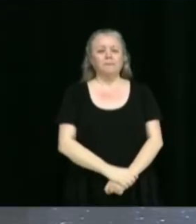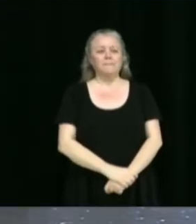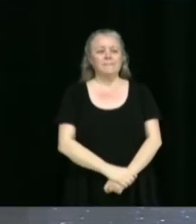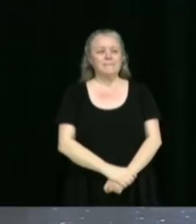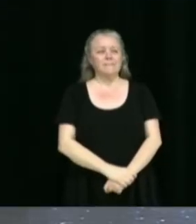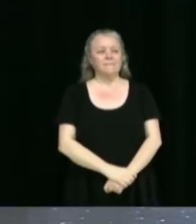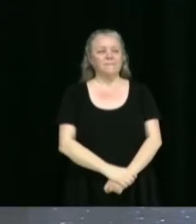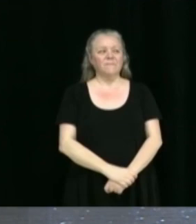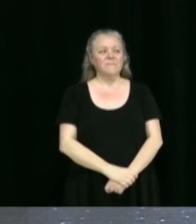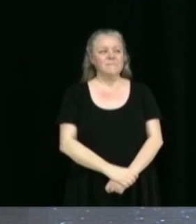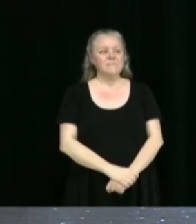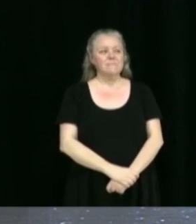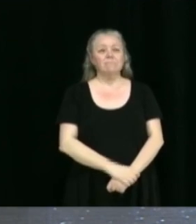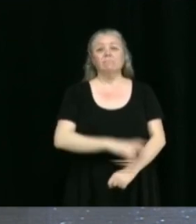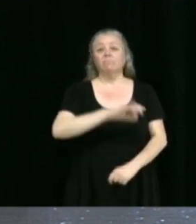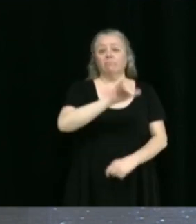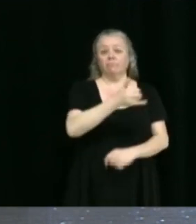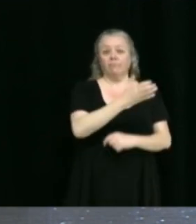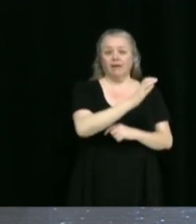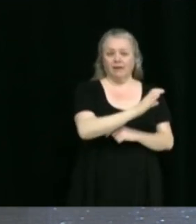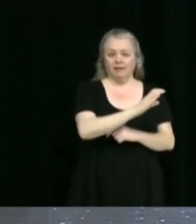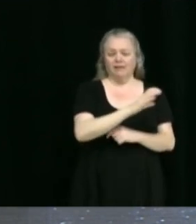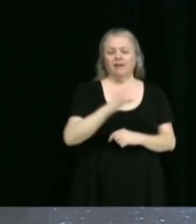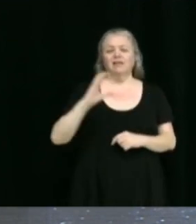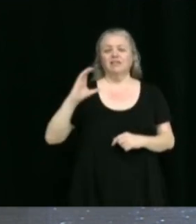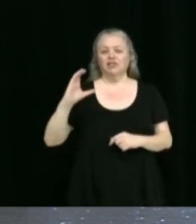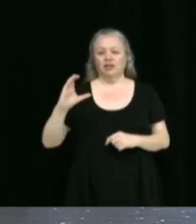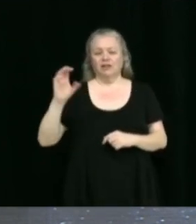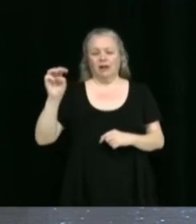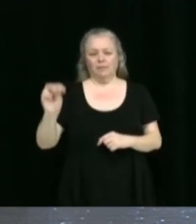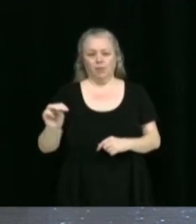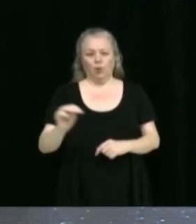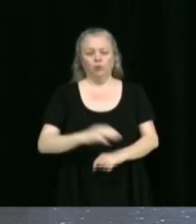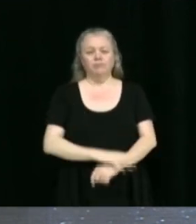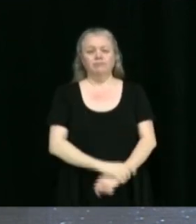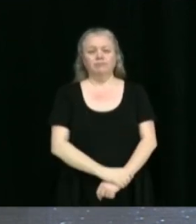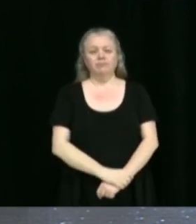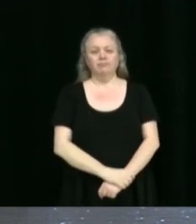Parfait. James Casey, Chantal Moreau,